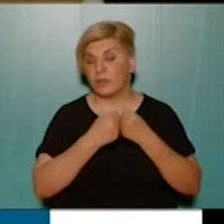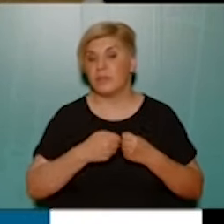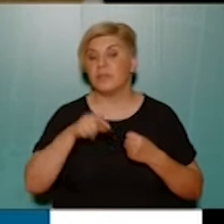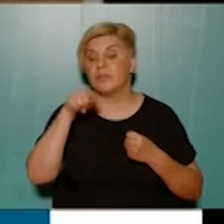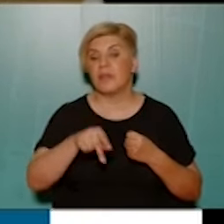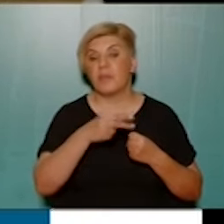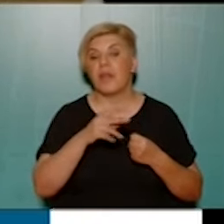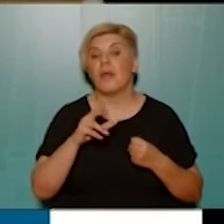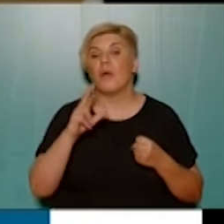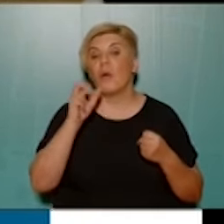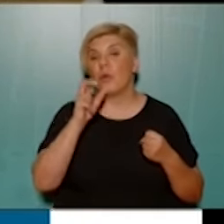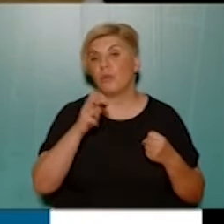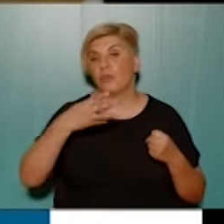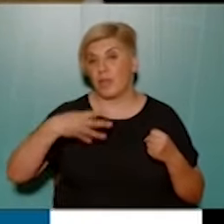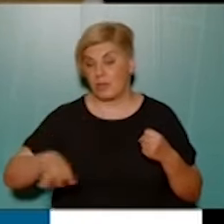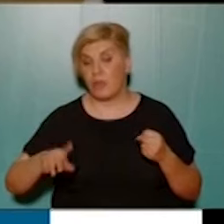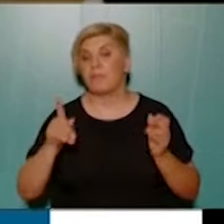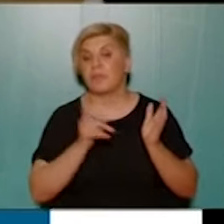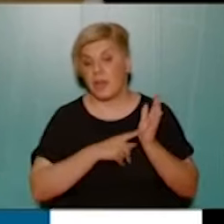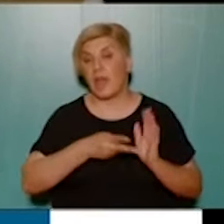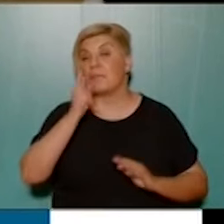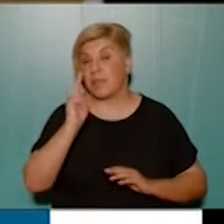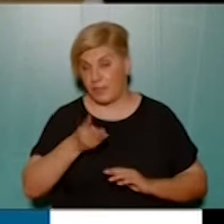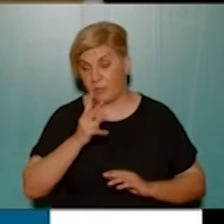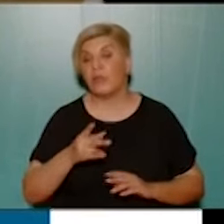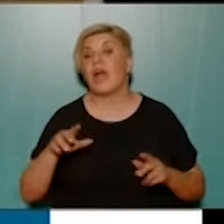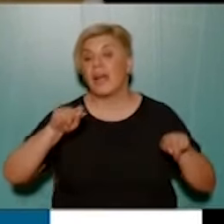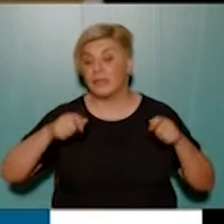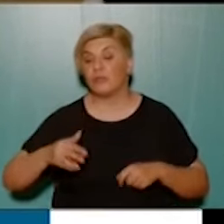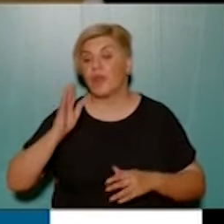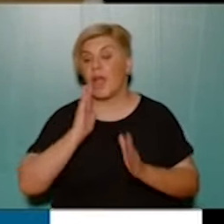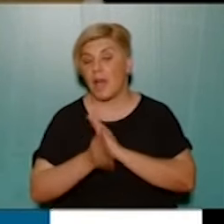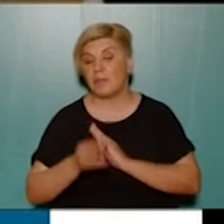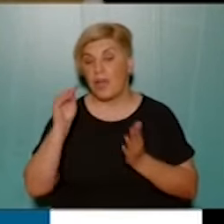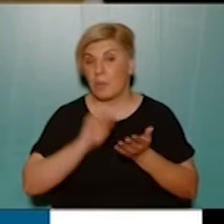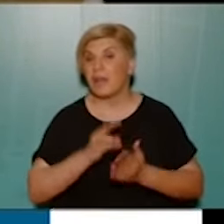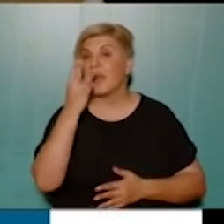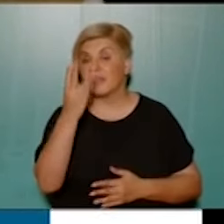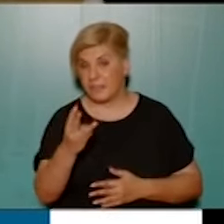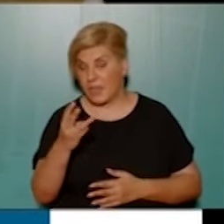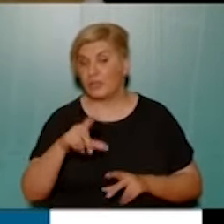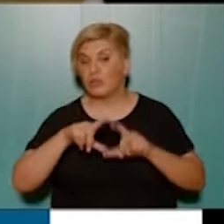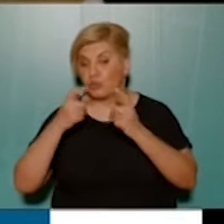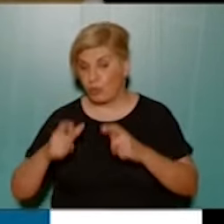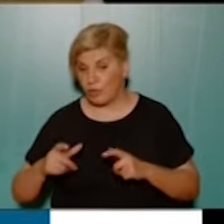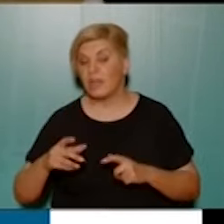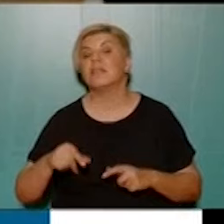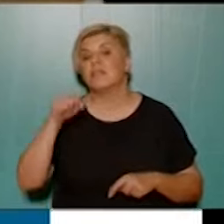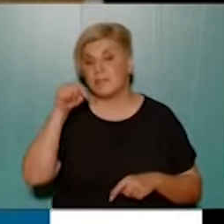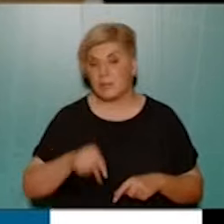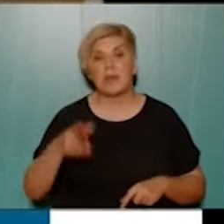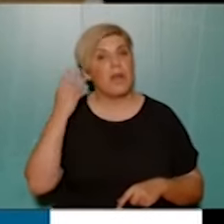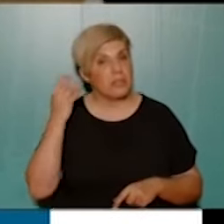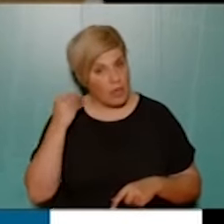συγγίσεις, τουλάχιστον για το 89, ότι είναι επικίνδυνα και πρέπει να κλείσουν άμεσα, αλλά και για τα άλλα τρία λιώμενα σχολεία, κατάλαβα σωστά, σήμερα